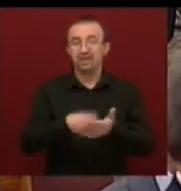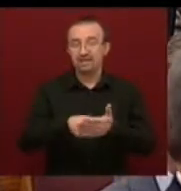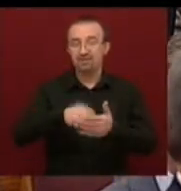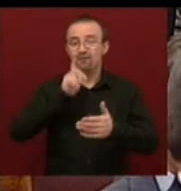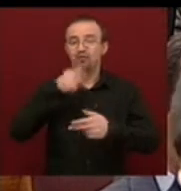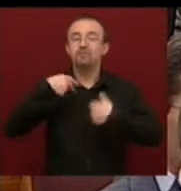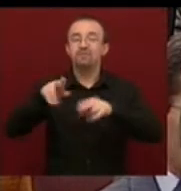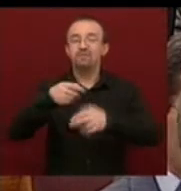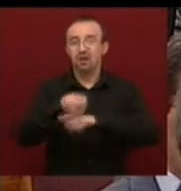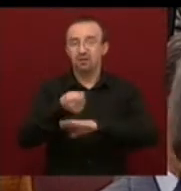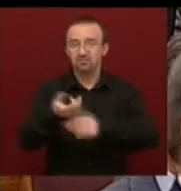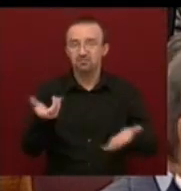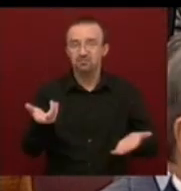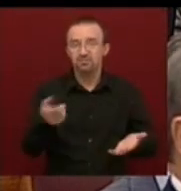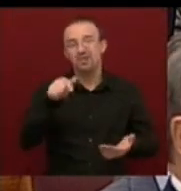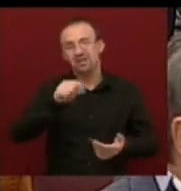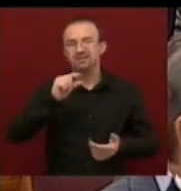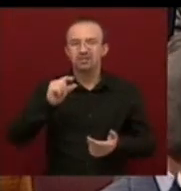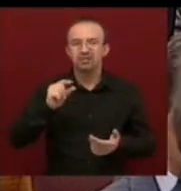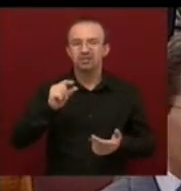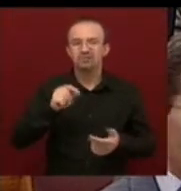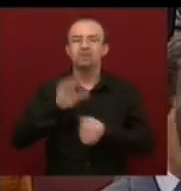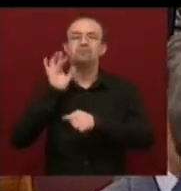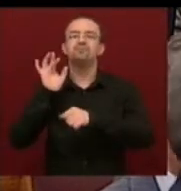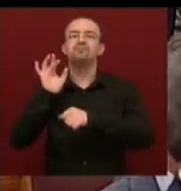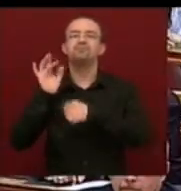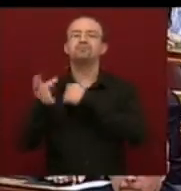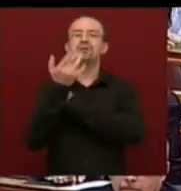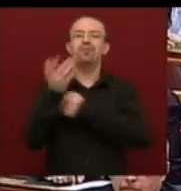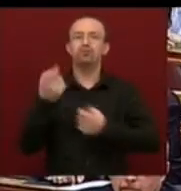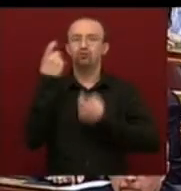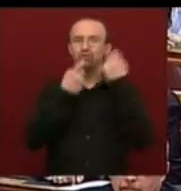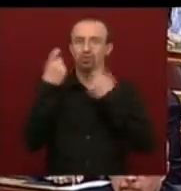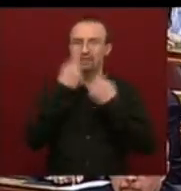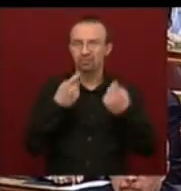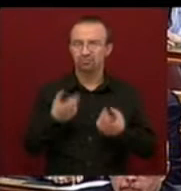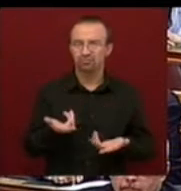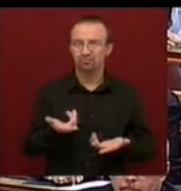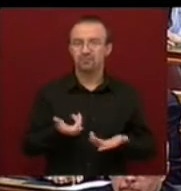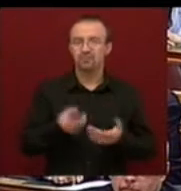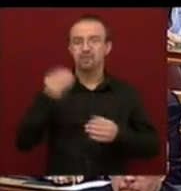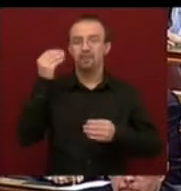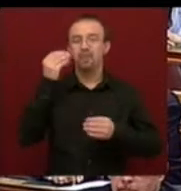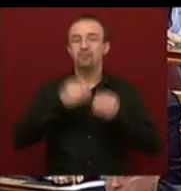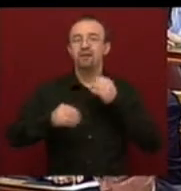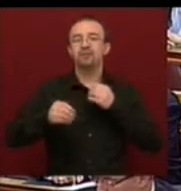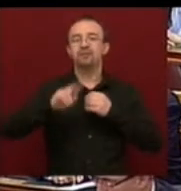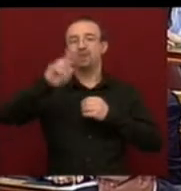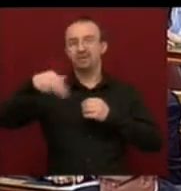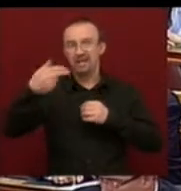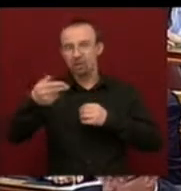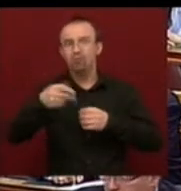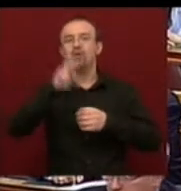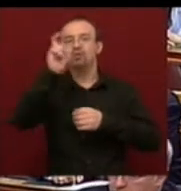fogjuk visszafizetni. Úgyhogy ez bizony egy kicsit becsapós ez a gondolkodás, mert az euróban, illetőleg